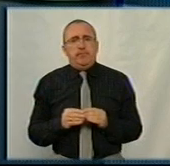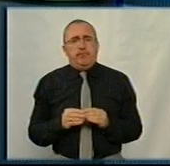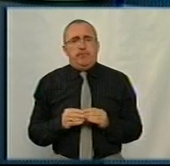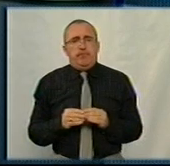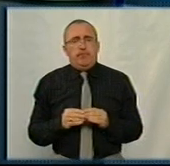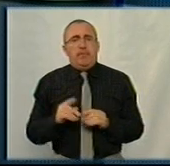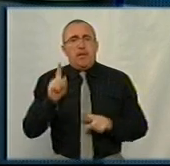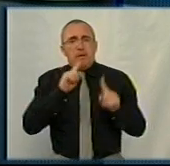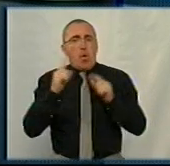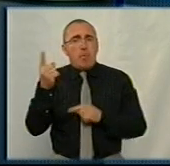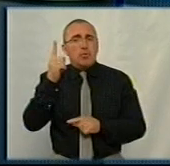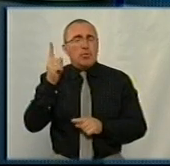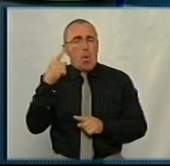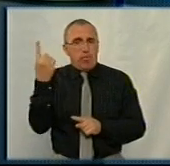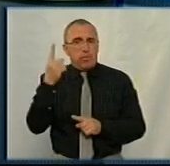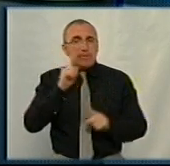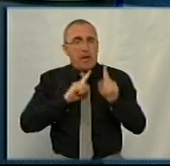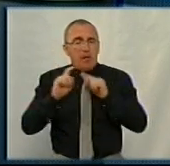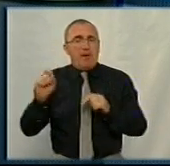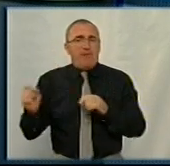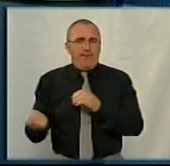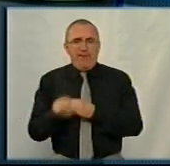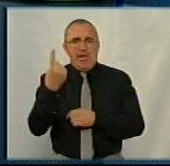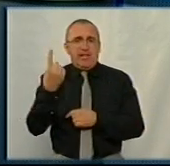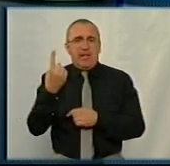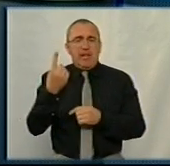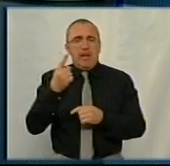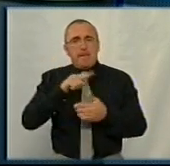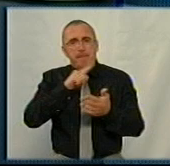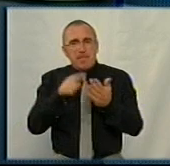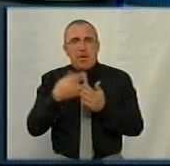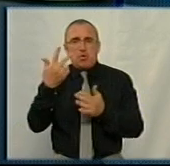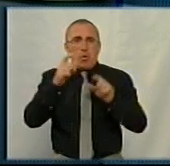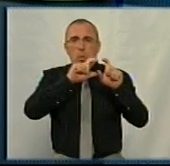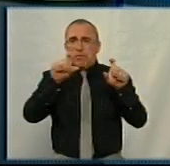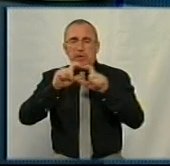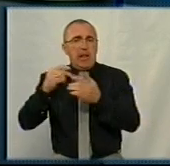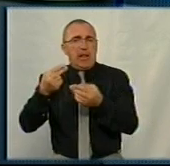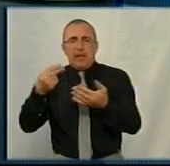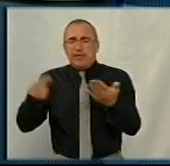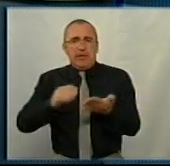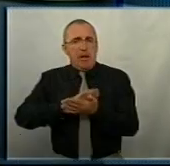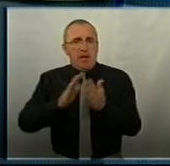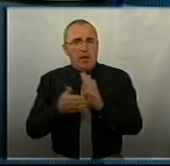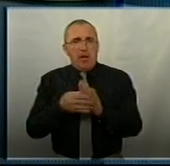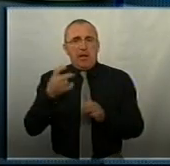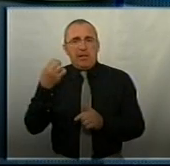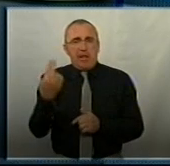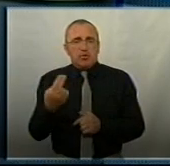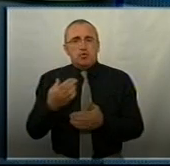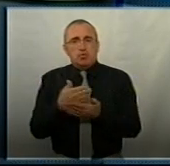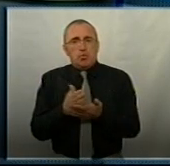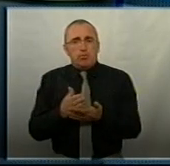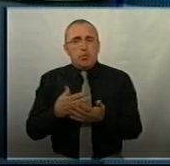На сесію обласної ради однозначно виникне питання з тими трьома закладами, які не законтрактувалися з Національною службою здоров'я.